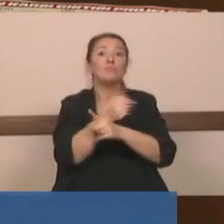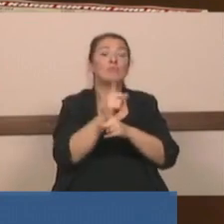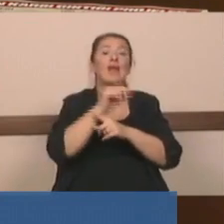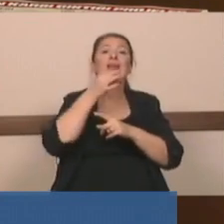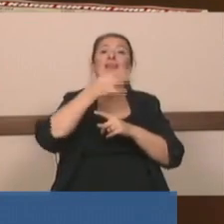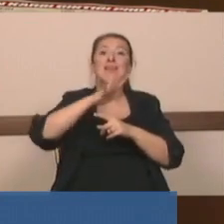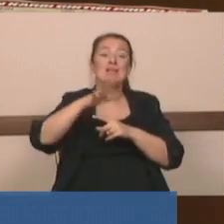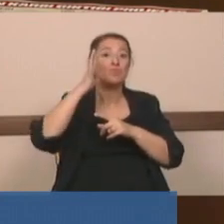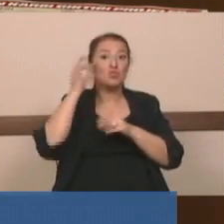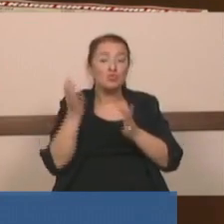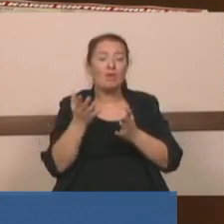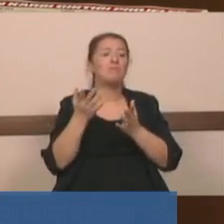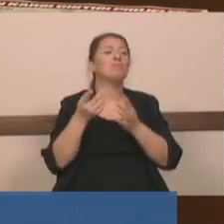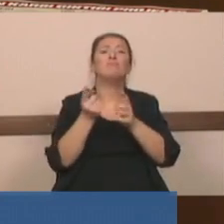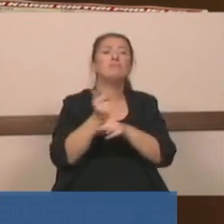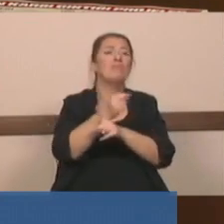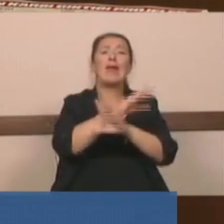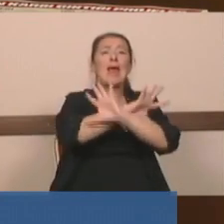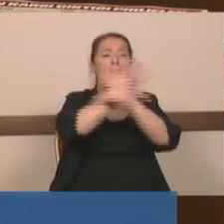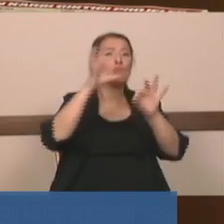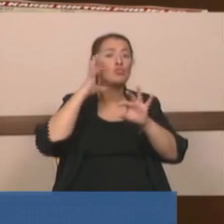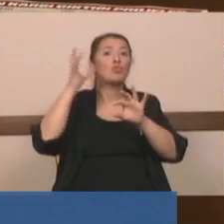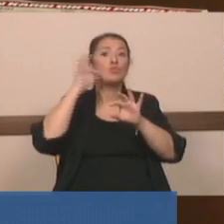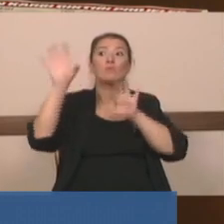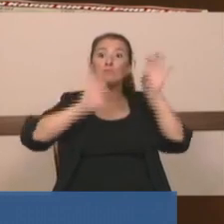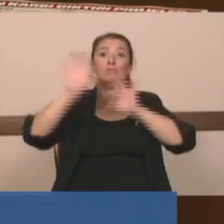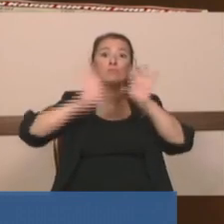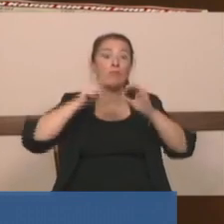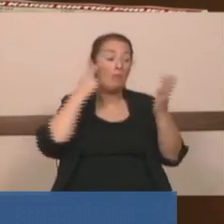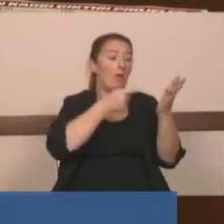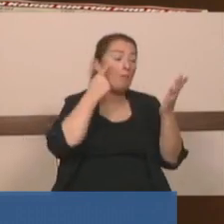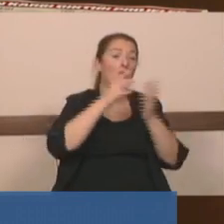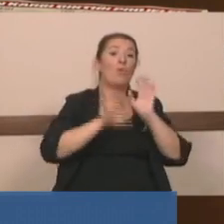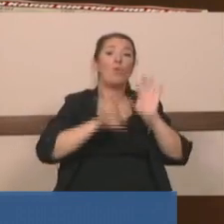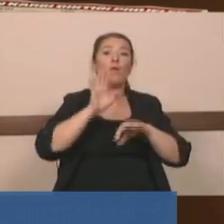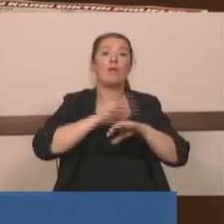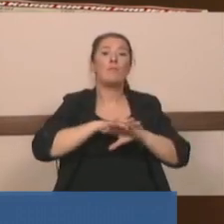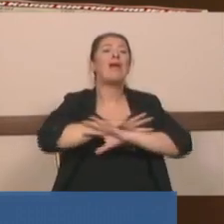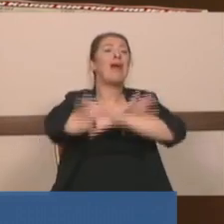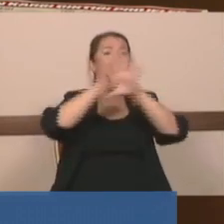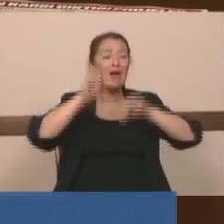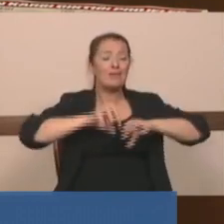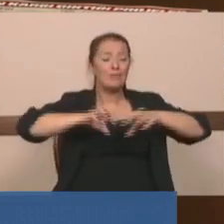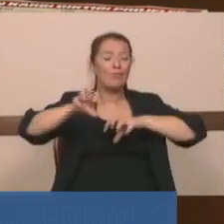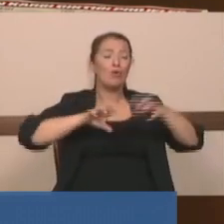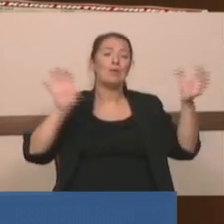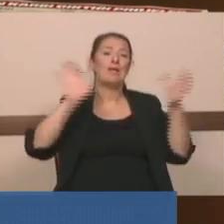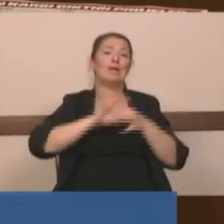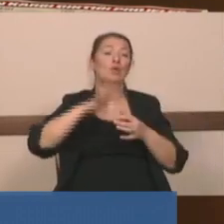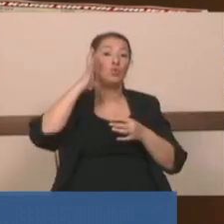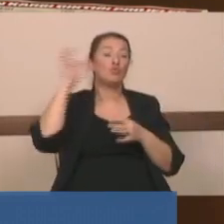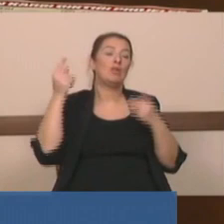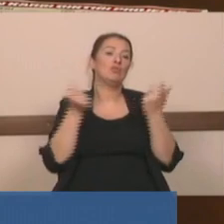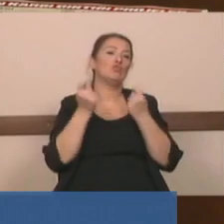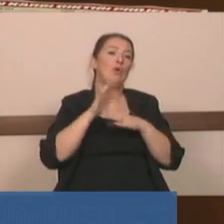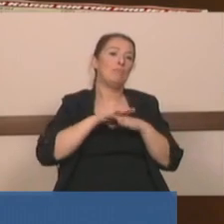aklınıza gelen her alanla ilgili ve her habitatla ilgili uzmanlar çalışma